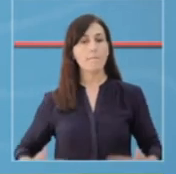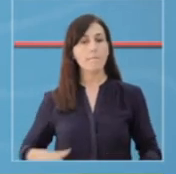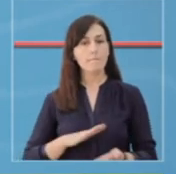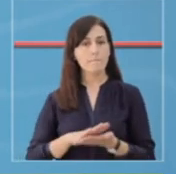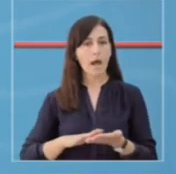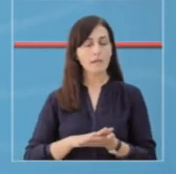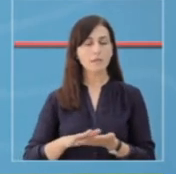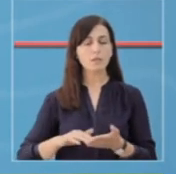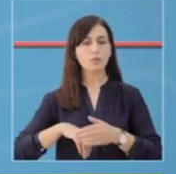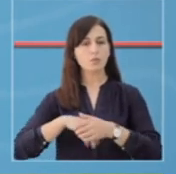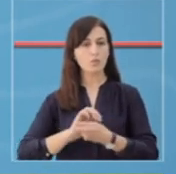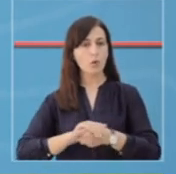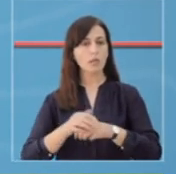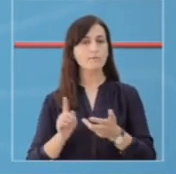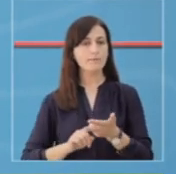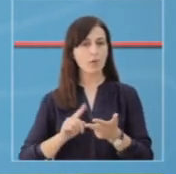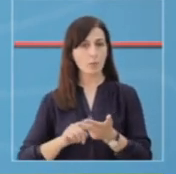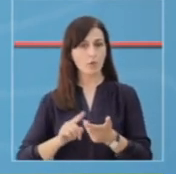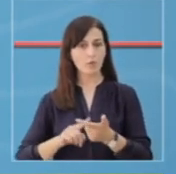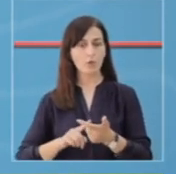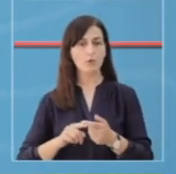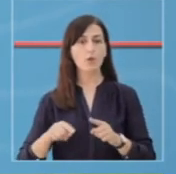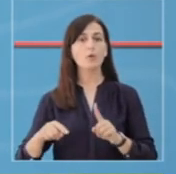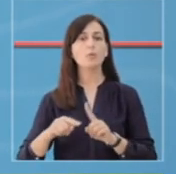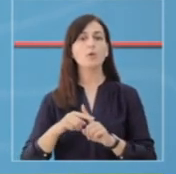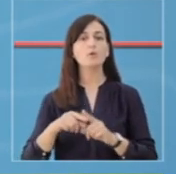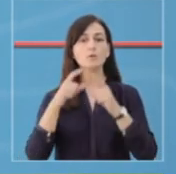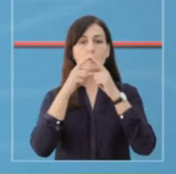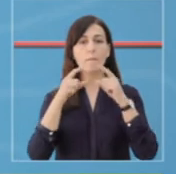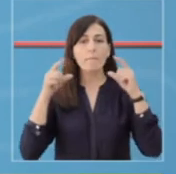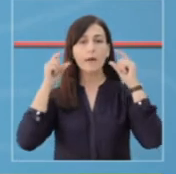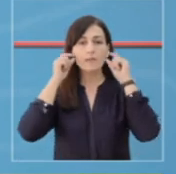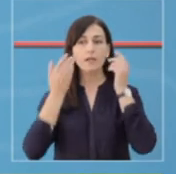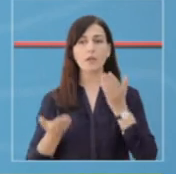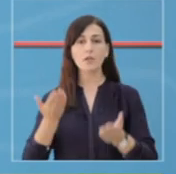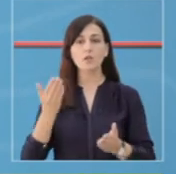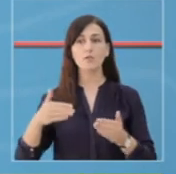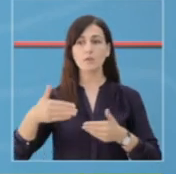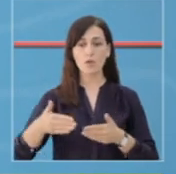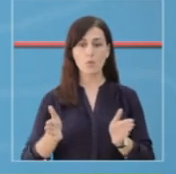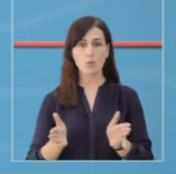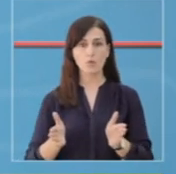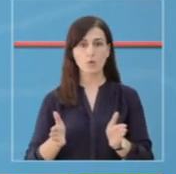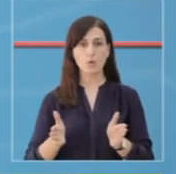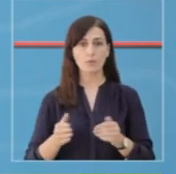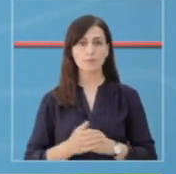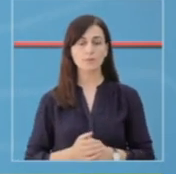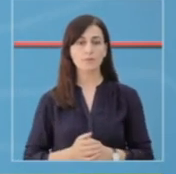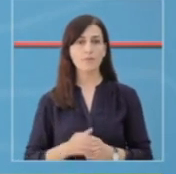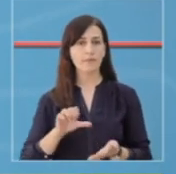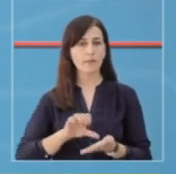personale, duke larduar dhe shdimishtë, dhe duke mbajtur maskat ku doku ambienti është imbyllur.